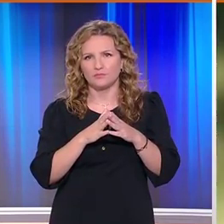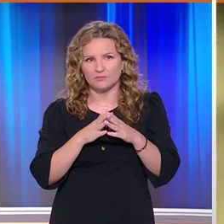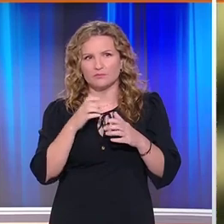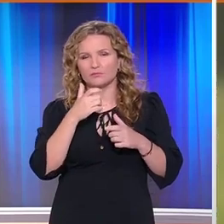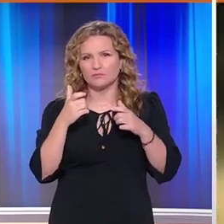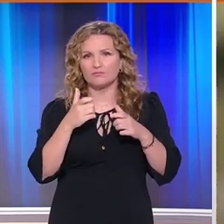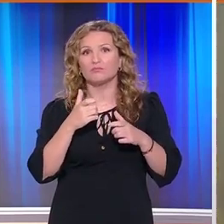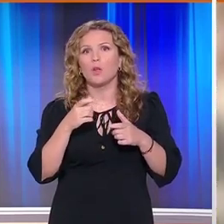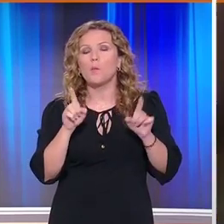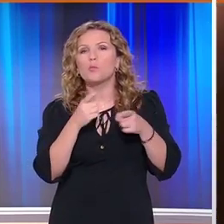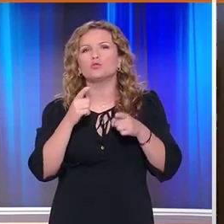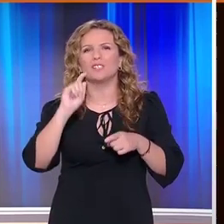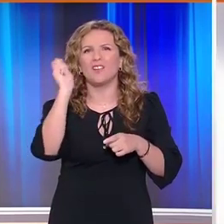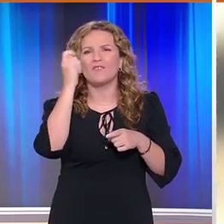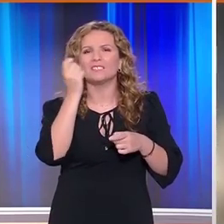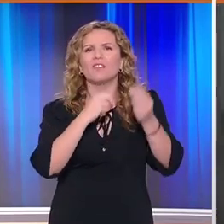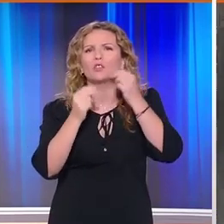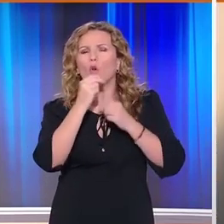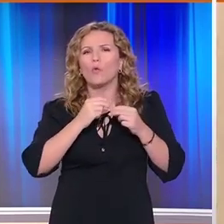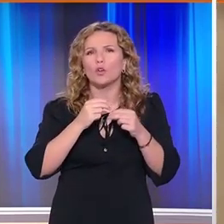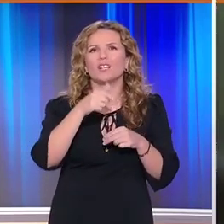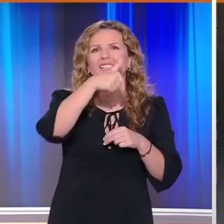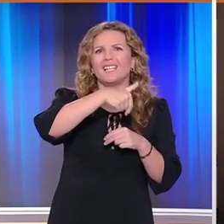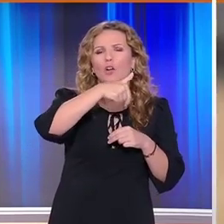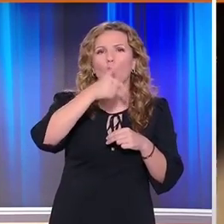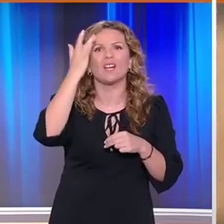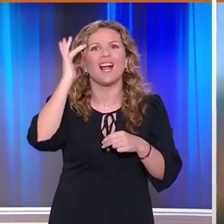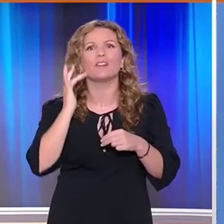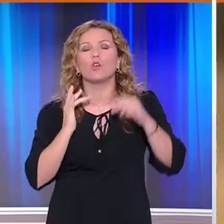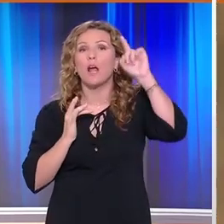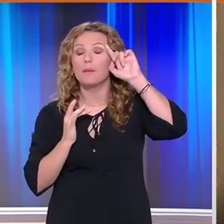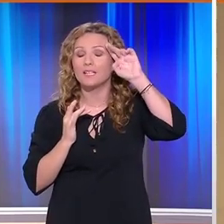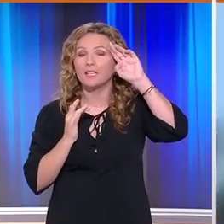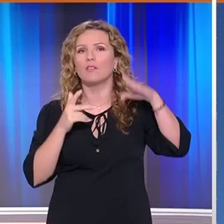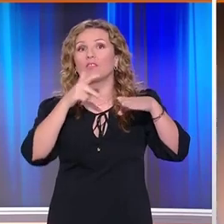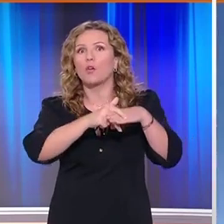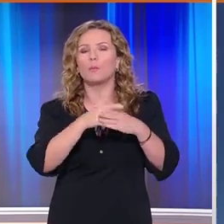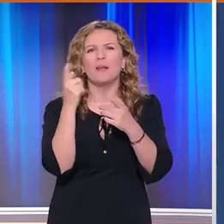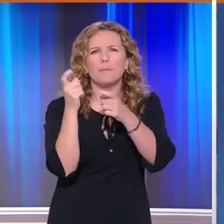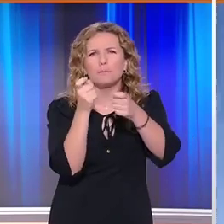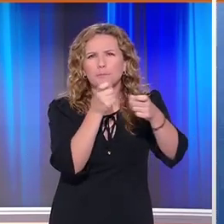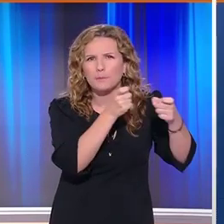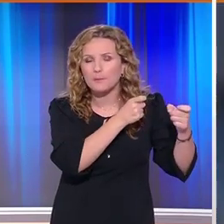Την μουσική στο φεστιβάλ τροφίμων στο Γκίλ Ρόι της Καλιφόρνια διακόπτουν οι πυροβολισμοί